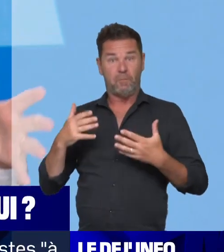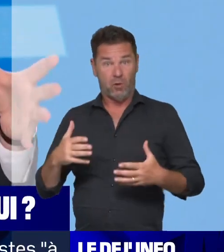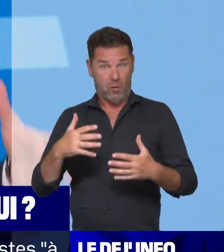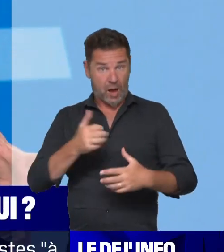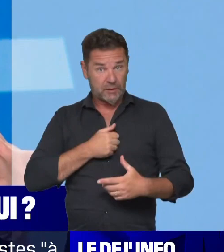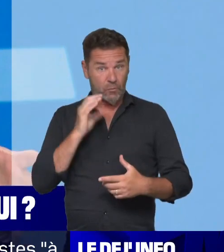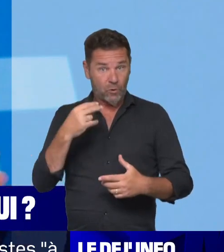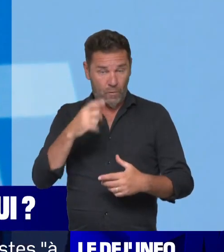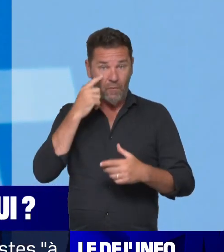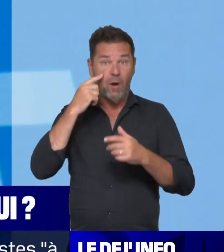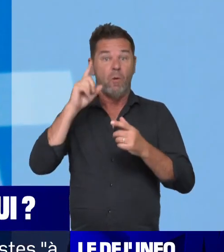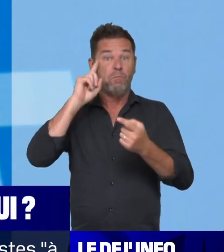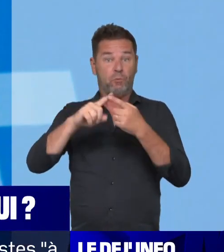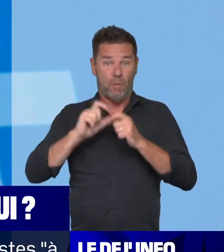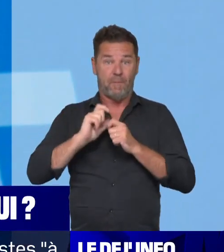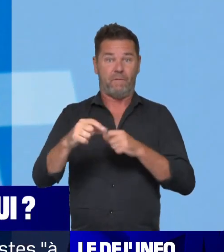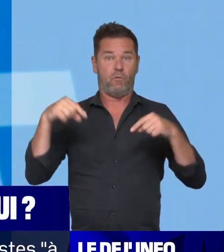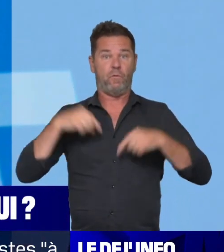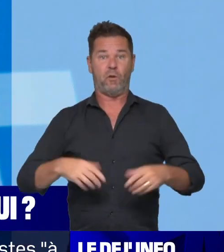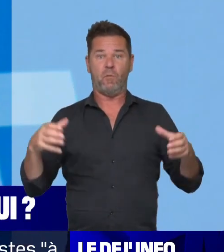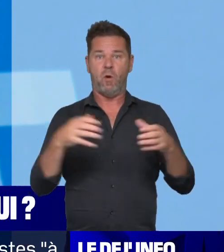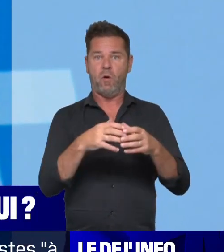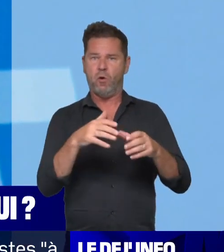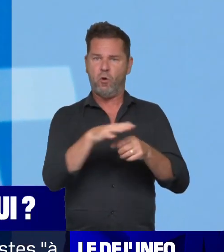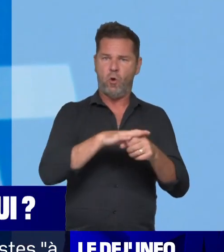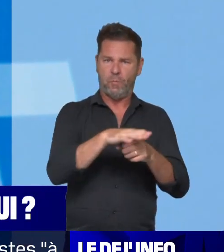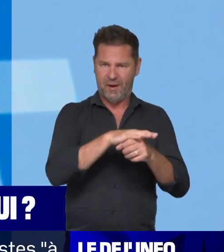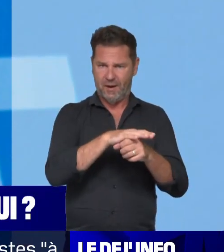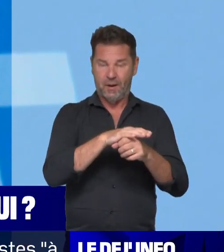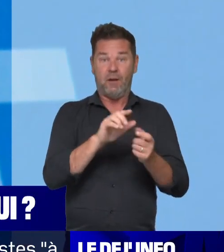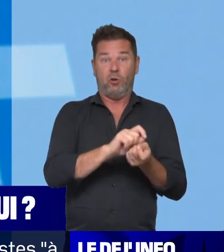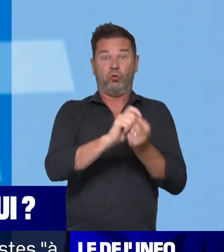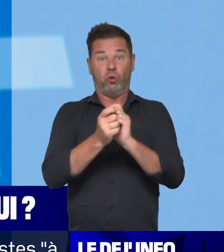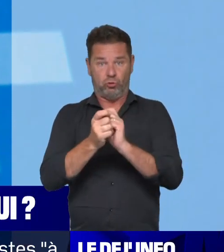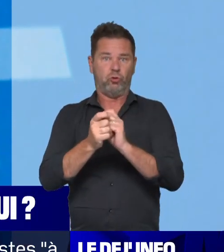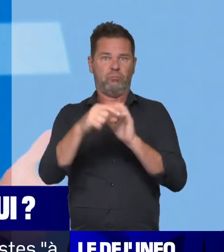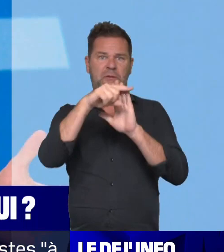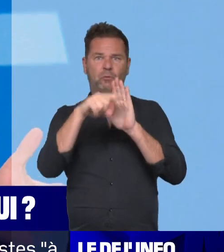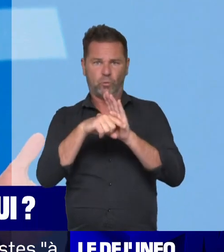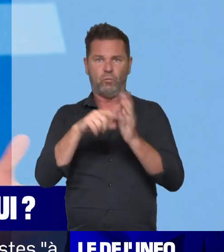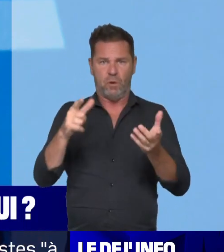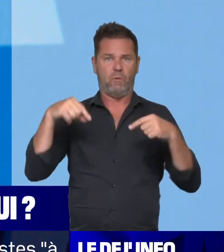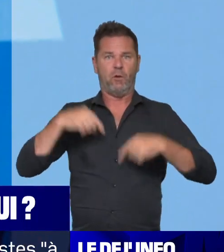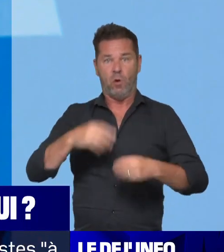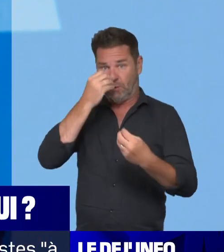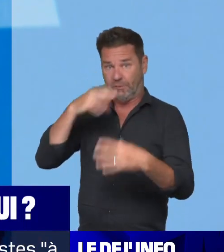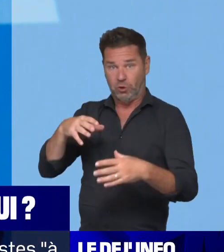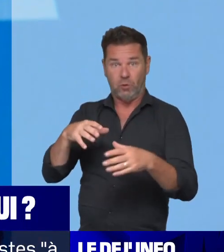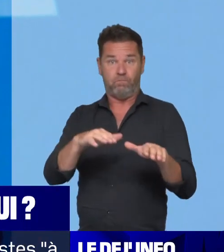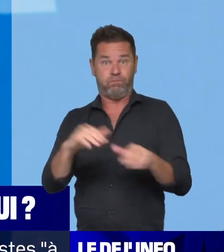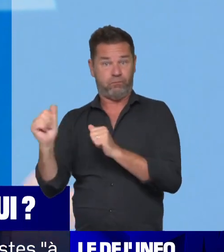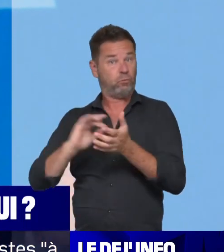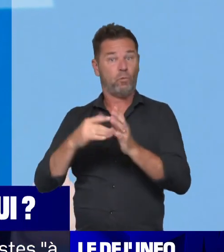gouvernement de plein exercice à un statut de gouvernement démissionnaire. Deux avantages à ça. D'abord, par définition, un gouvernement